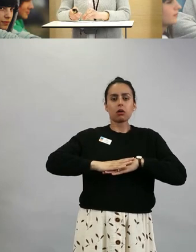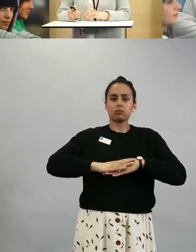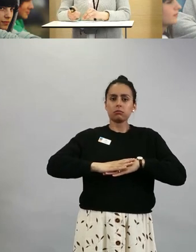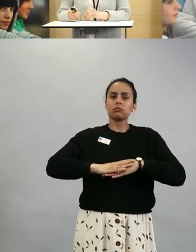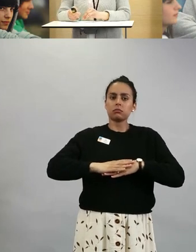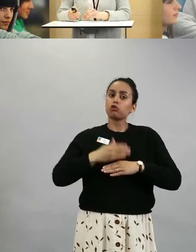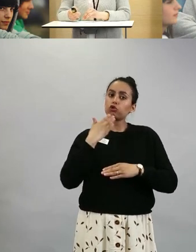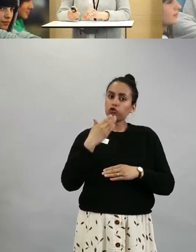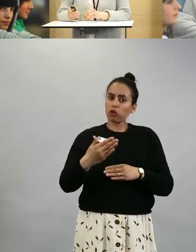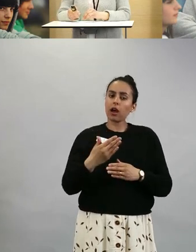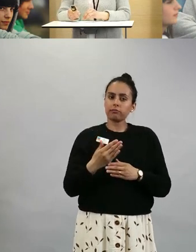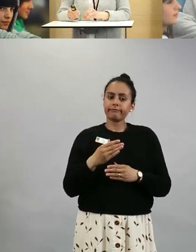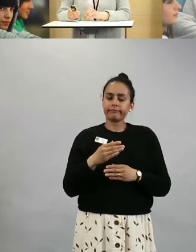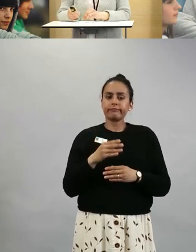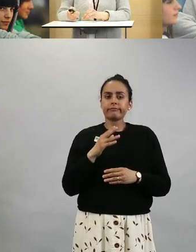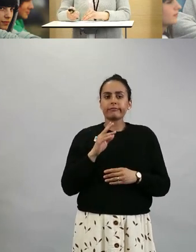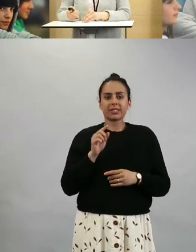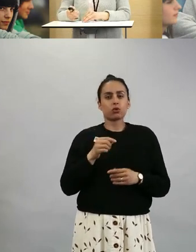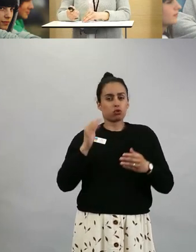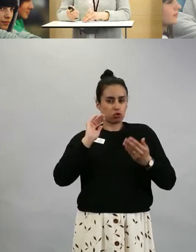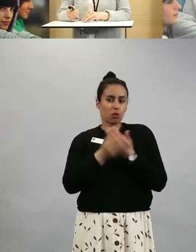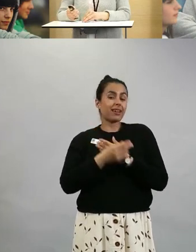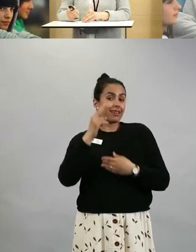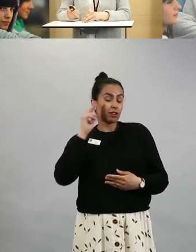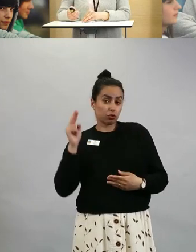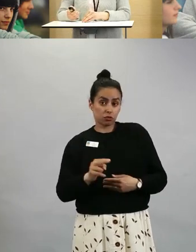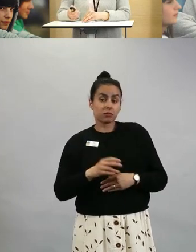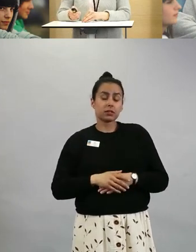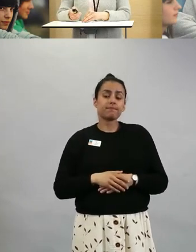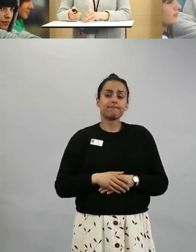että minkälainen suoja sitten loppupeleissä kehittyy.